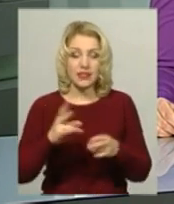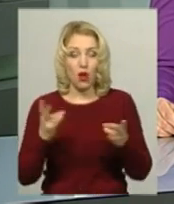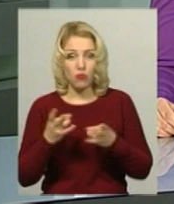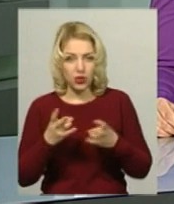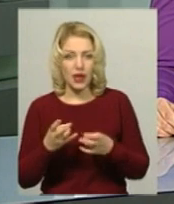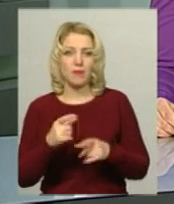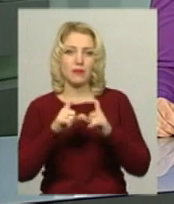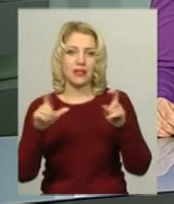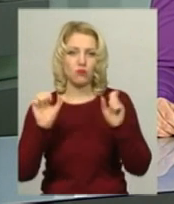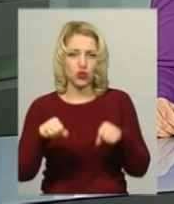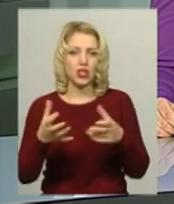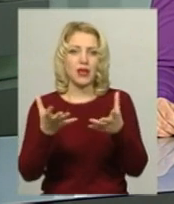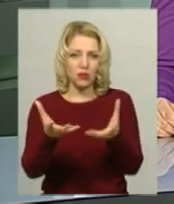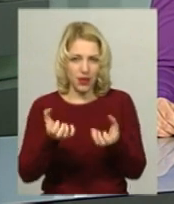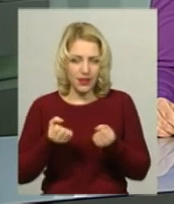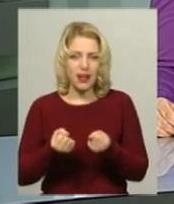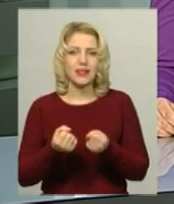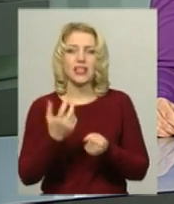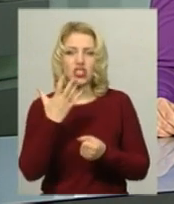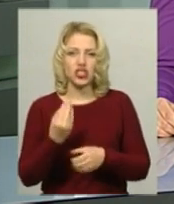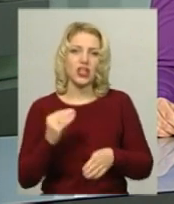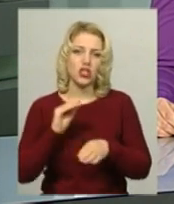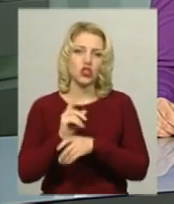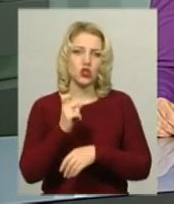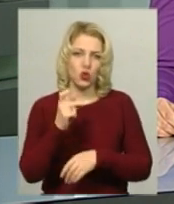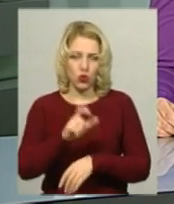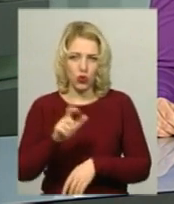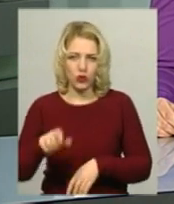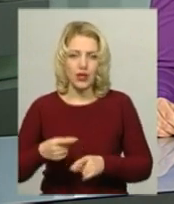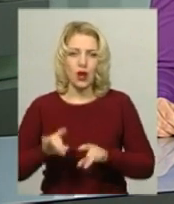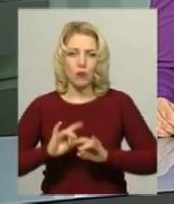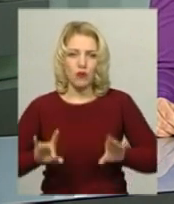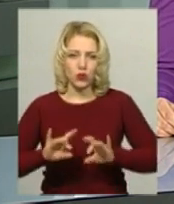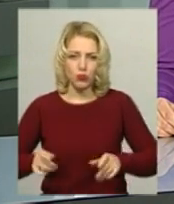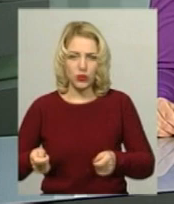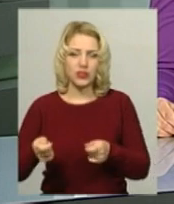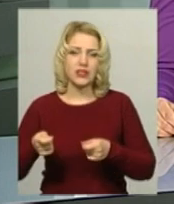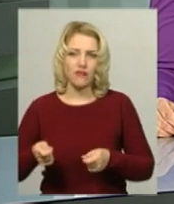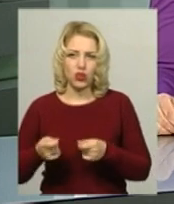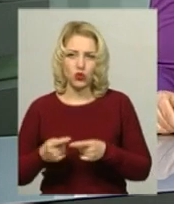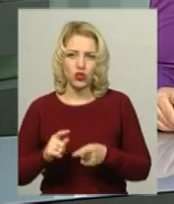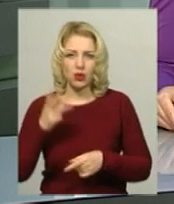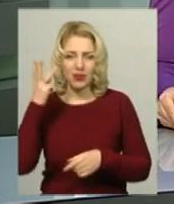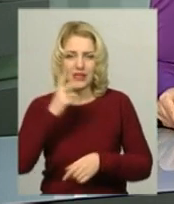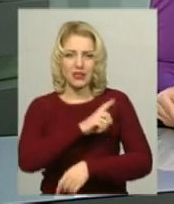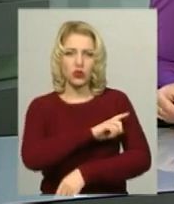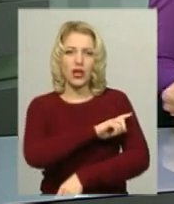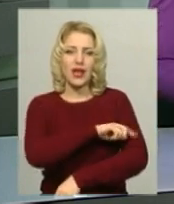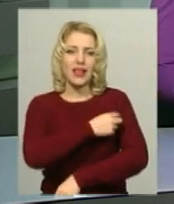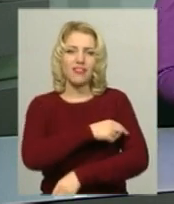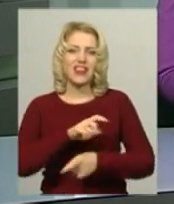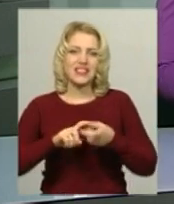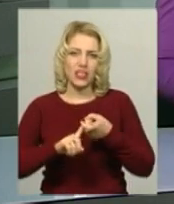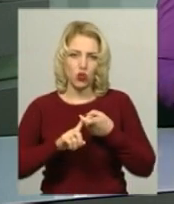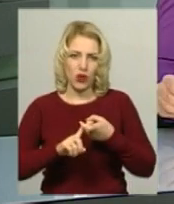прийняти ще 100 пацієнтів, повідомила завідувачка відділення для лікування дорослих хворих Хмельницької міської інфекційної лікарні Валентина Кузьмина.